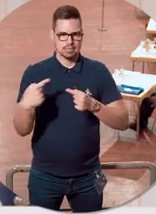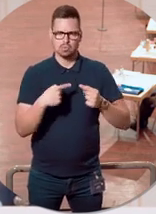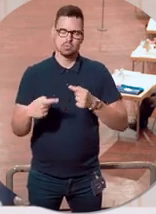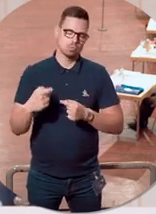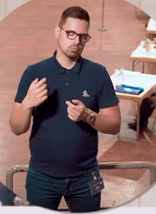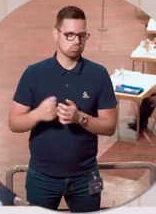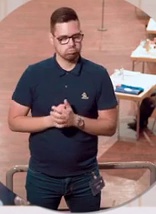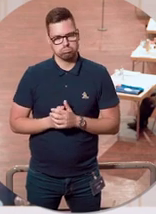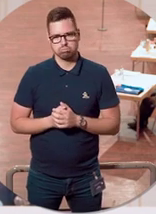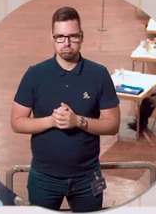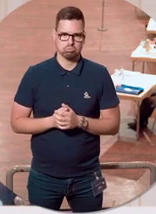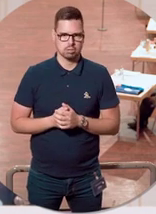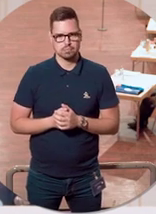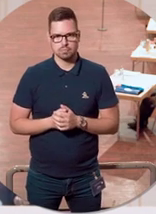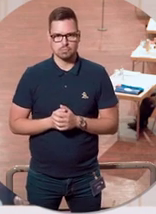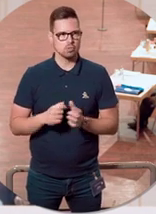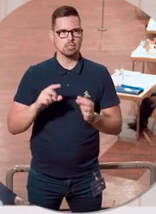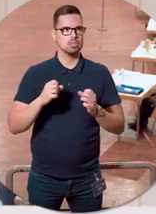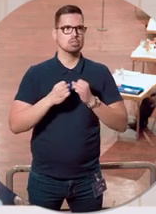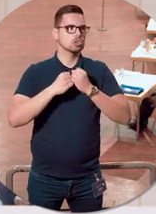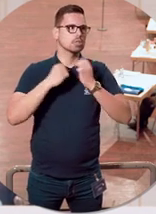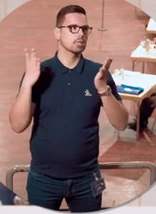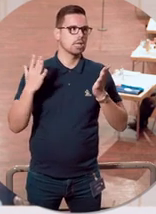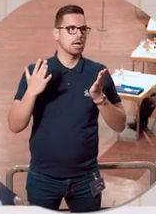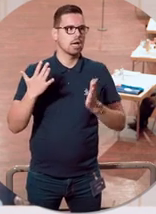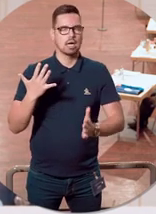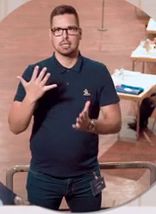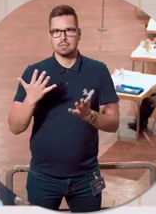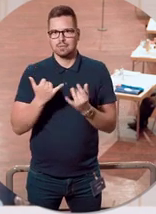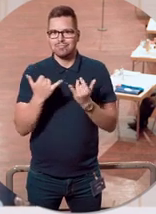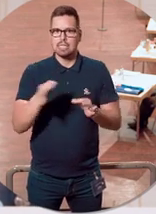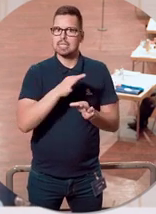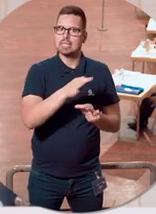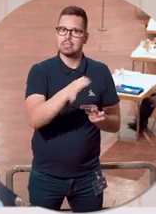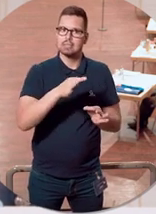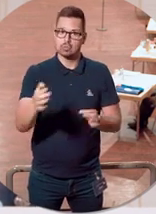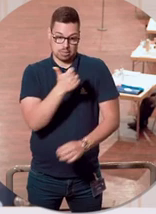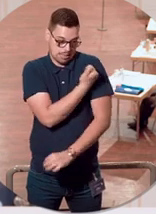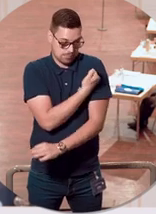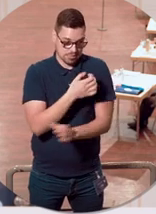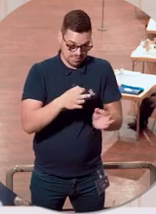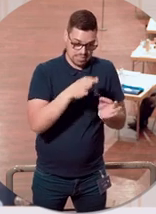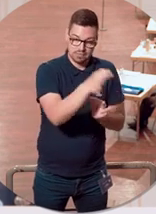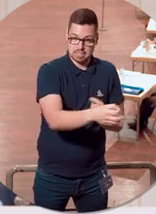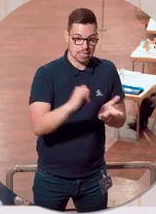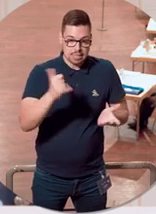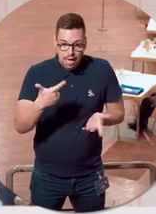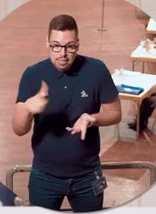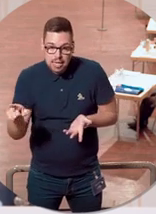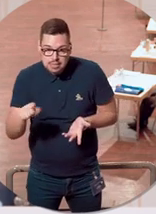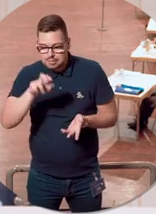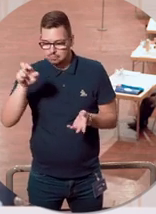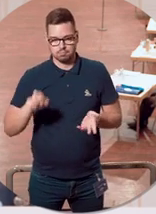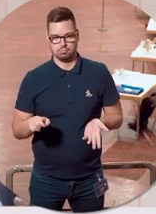müßig ist, als noch nicht zweifelsfrei geklärt ist, wie sich mit der Infektiosität von geimpften Personen verhält, also